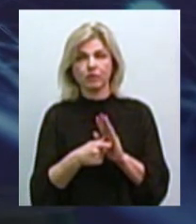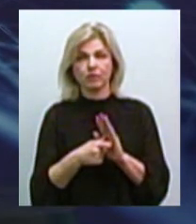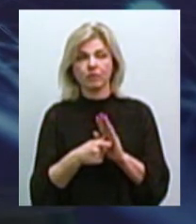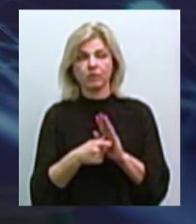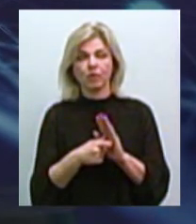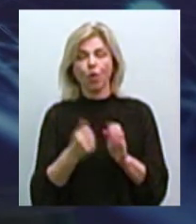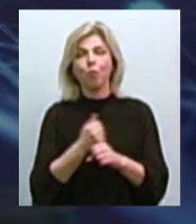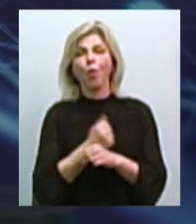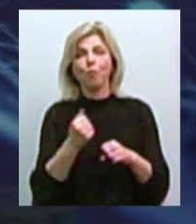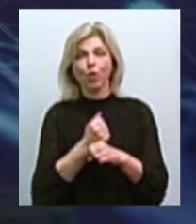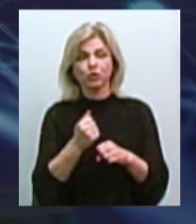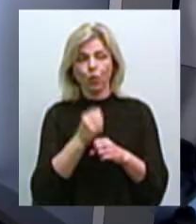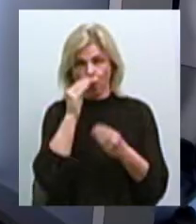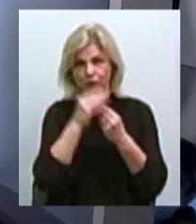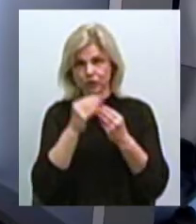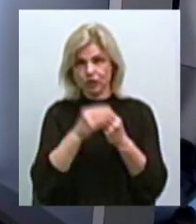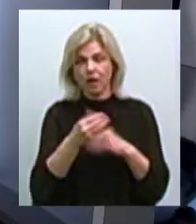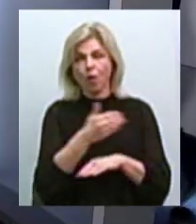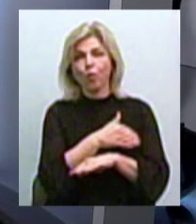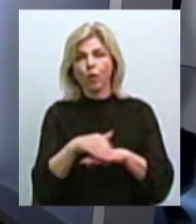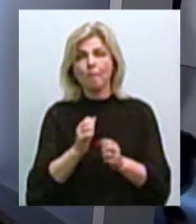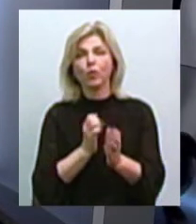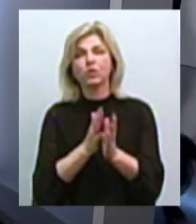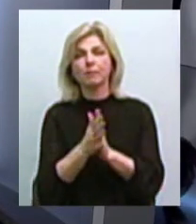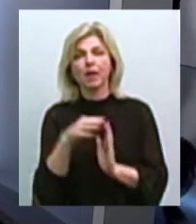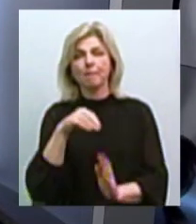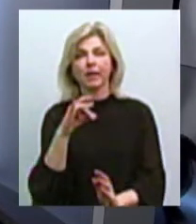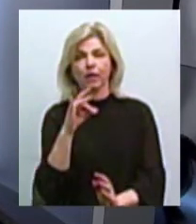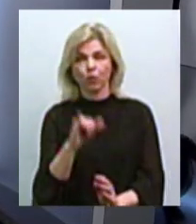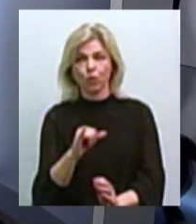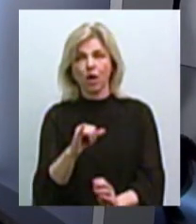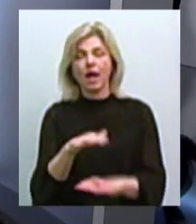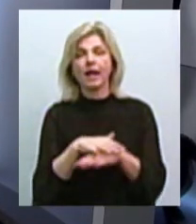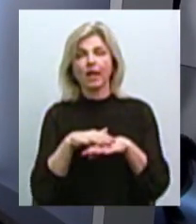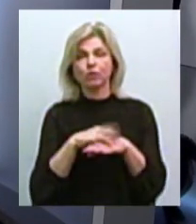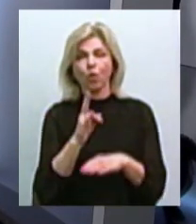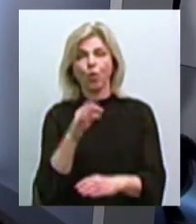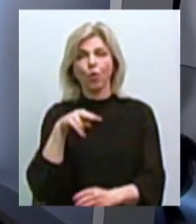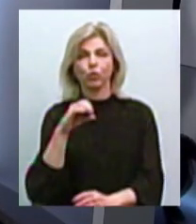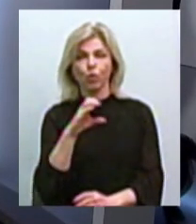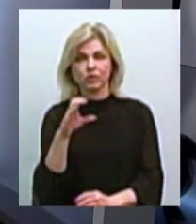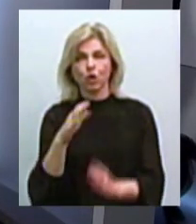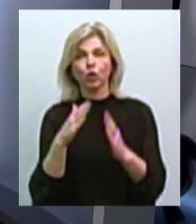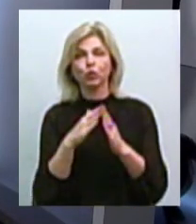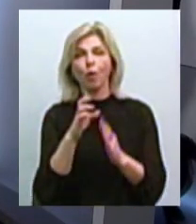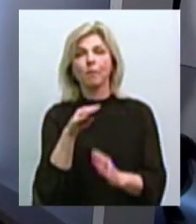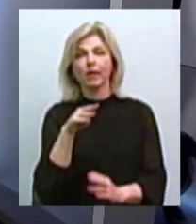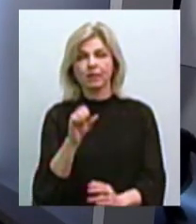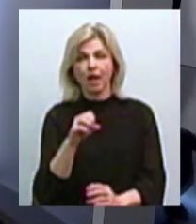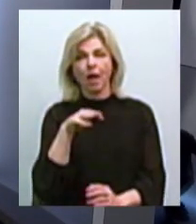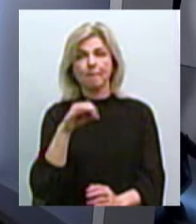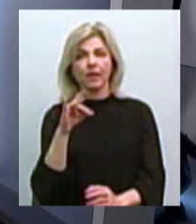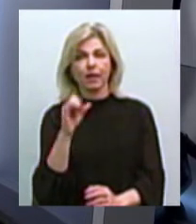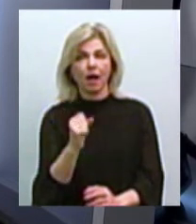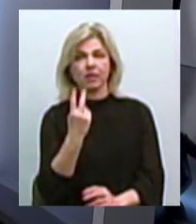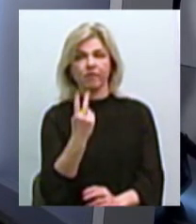бомбосховище. По проспекту Мира, так? Так. Ну, де ринок Колос. Дом Бута Юбіліні, так, Міра 2А. Міра